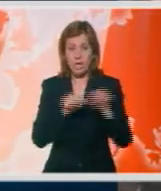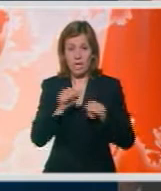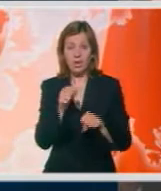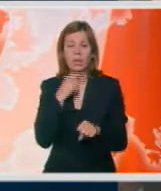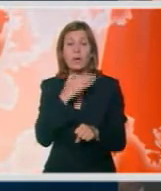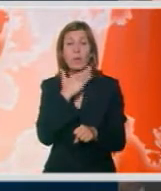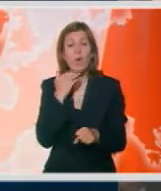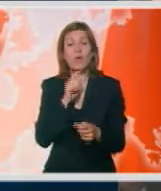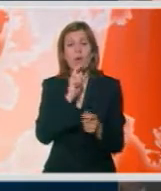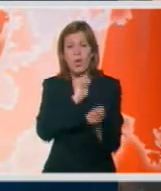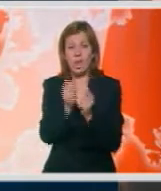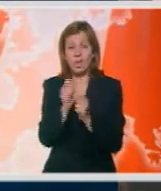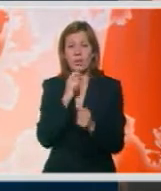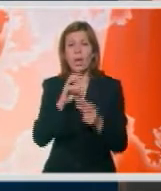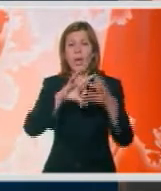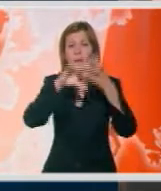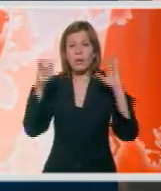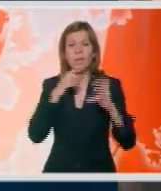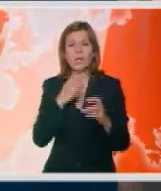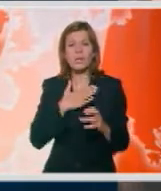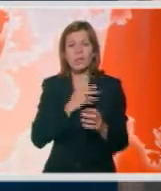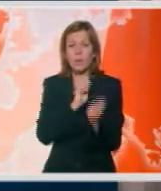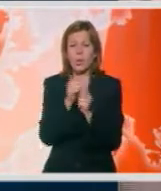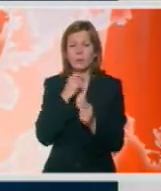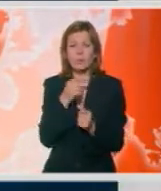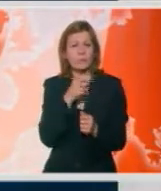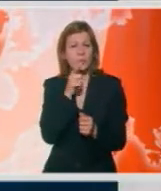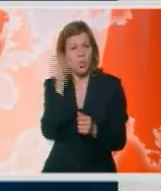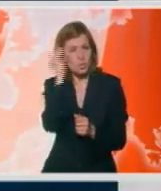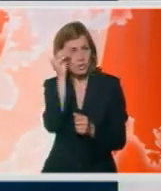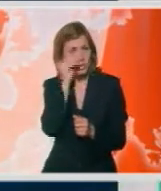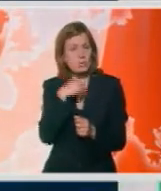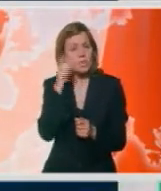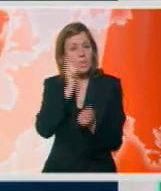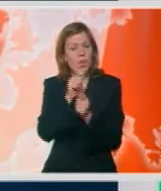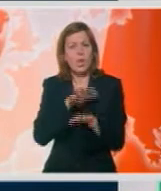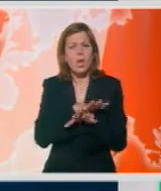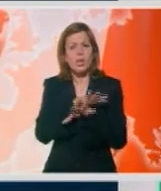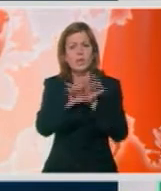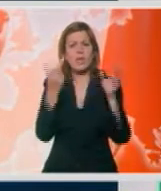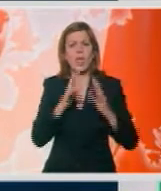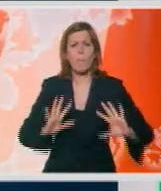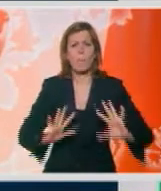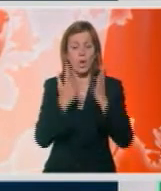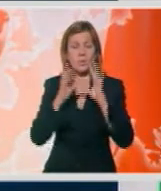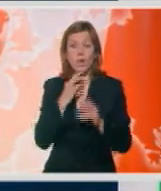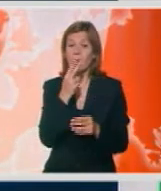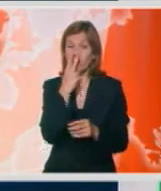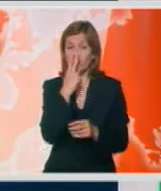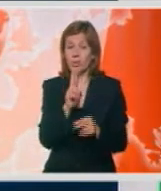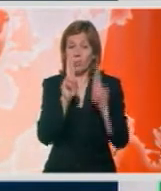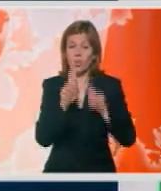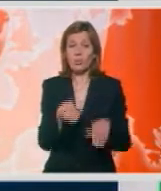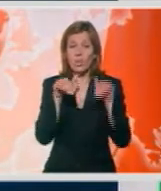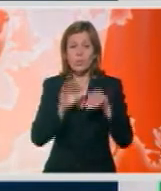kaže da mnogi kartaroši koriste internet da izbruse svoju pokjerašku veštinu. Mislim da se poker širi kao požar. Očigledno mogućnost